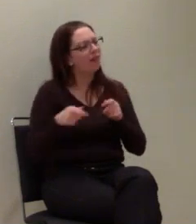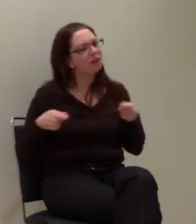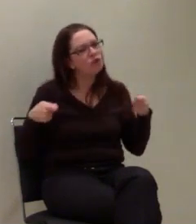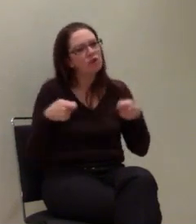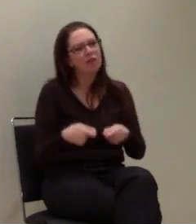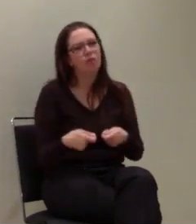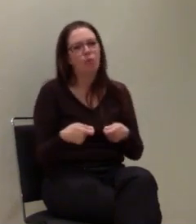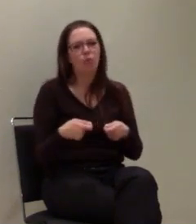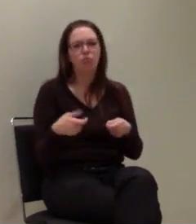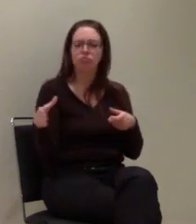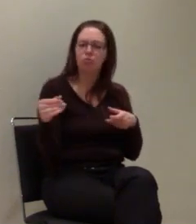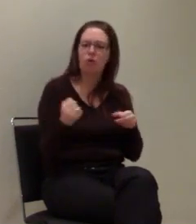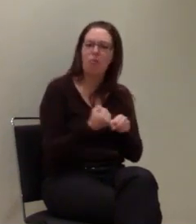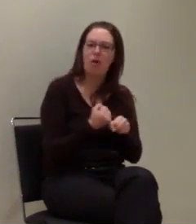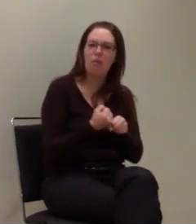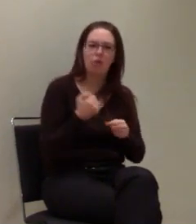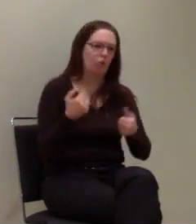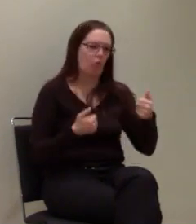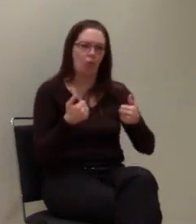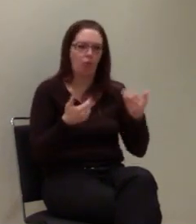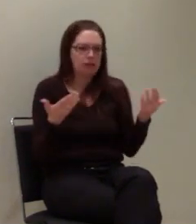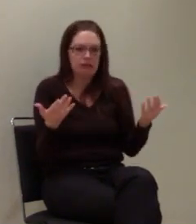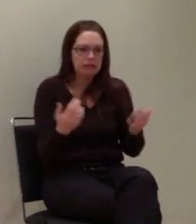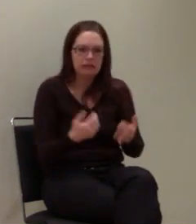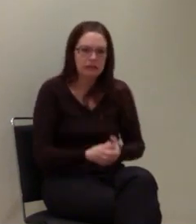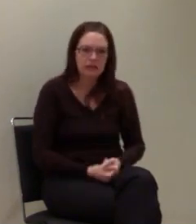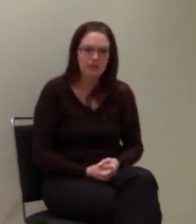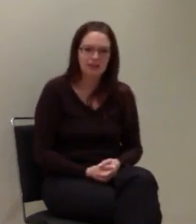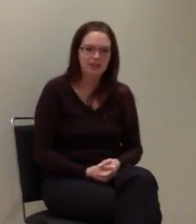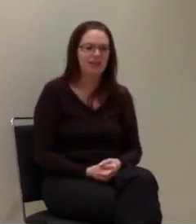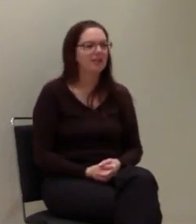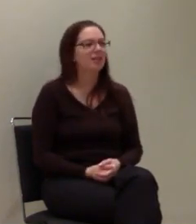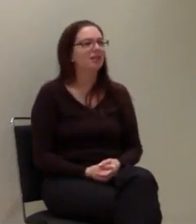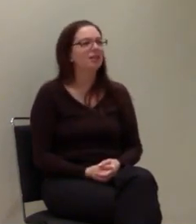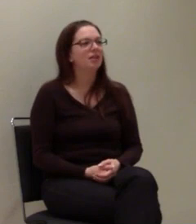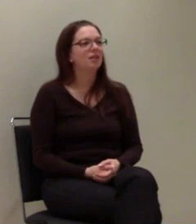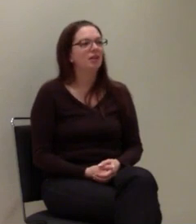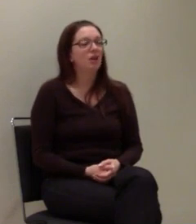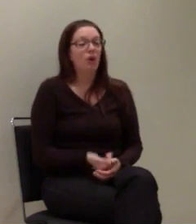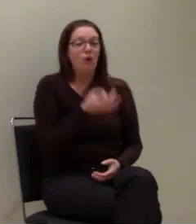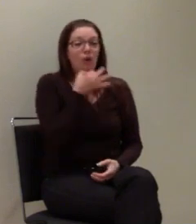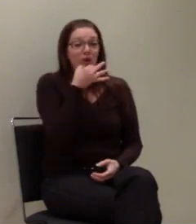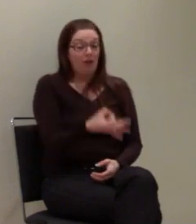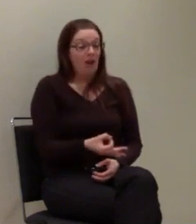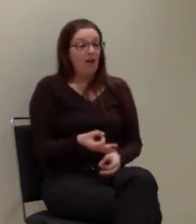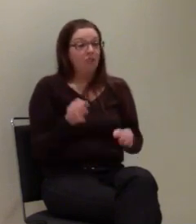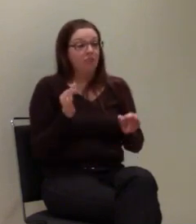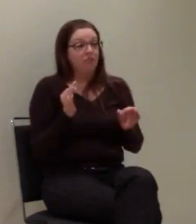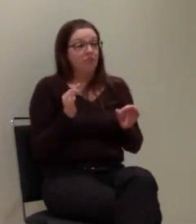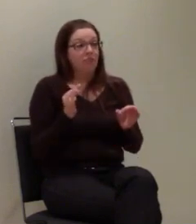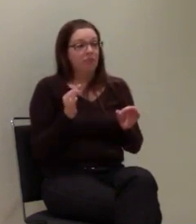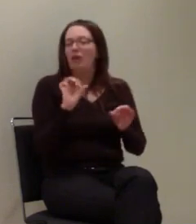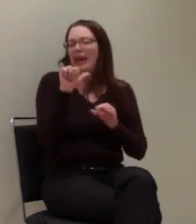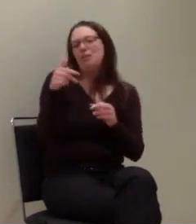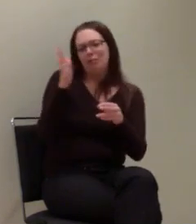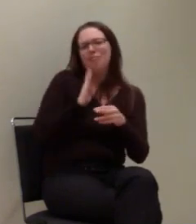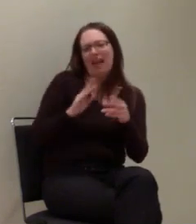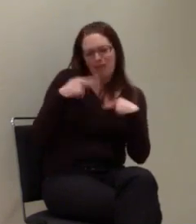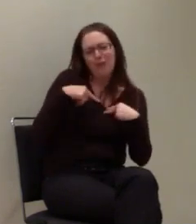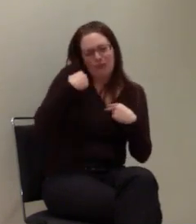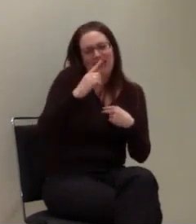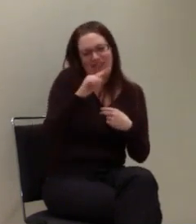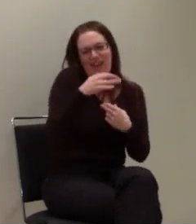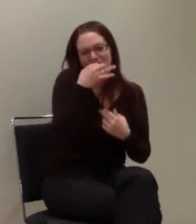oder Anbieter von dem Service? Und wenn Sie, also, oder antworten Sie erst mal darauf.